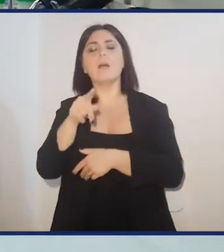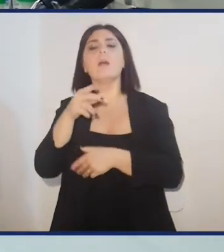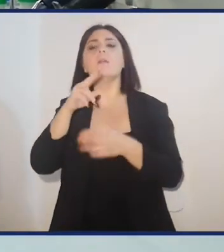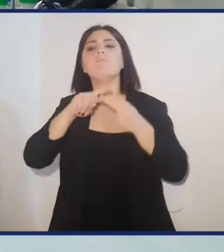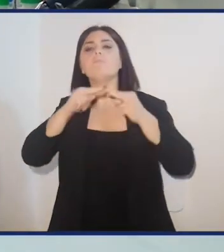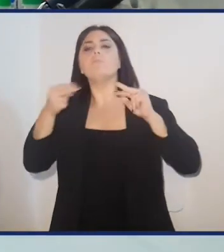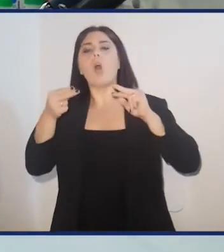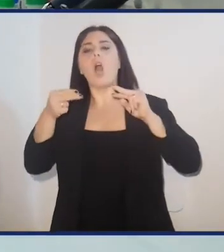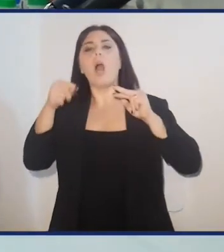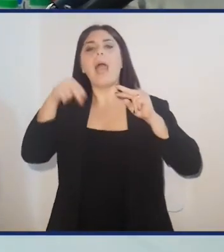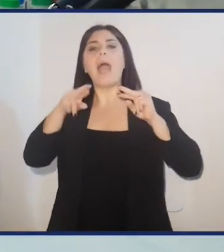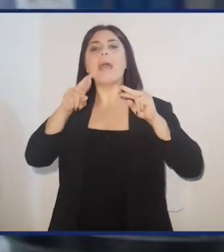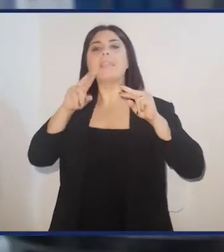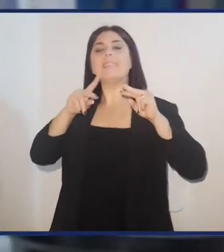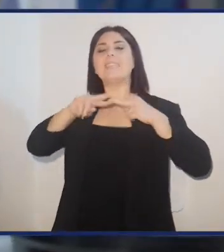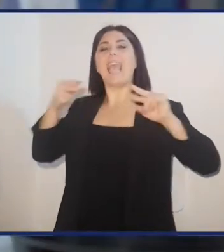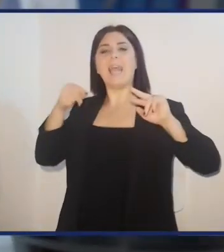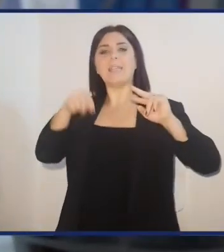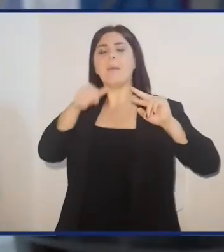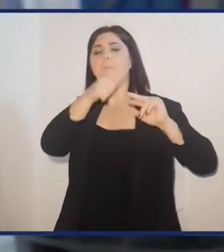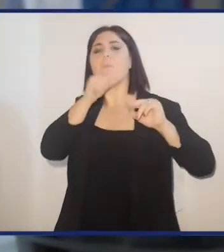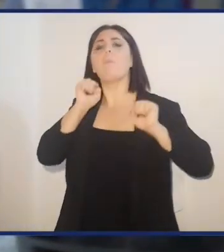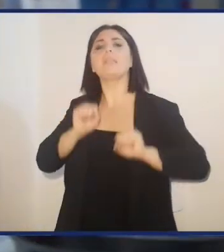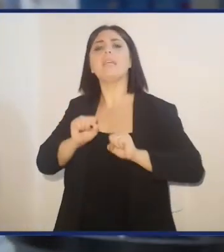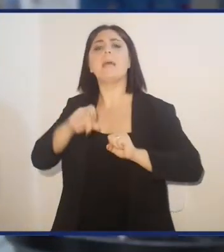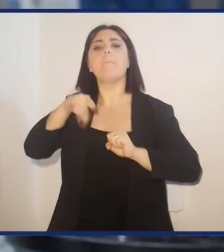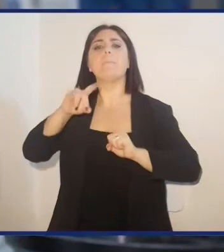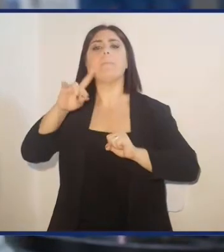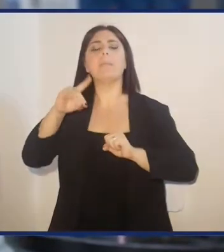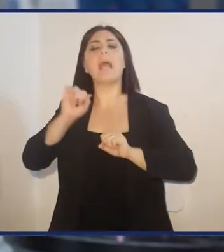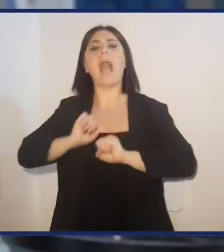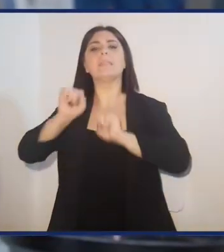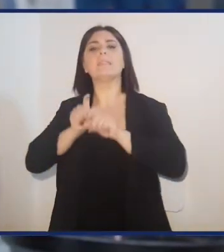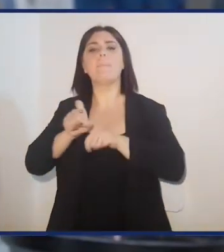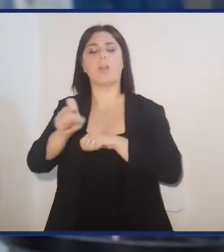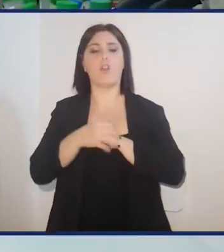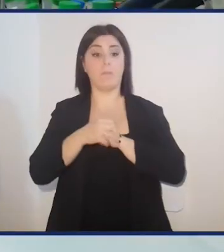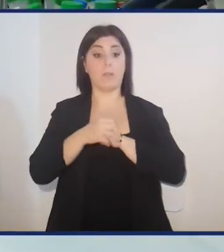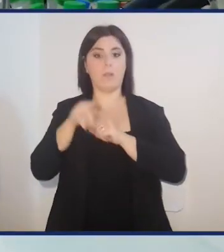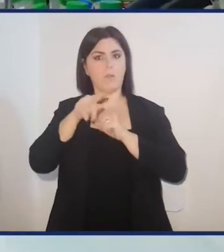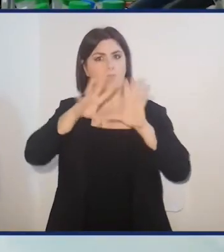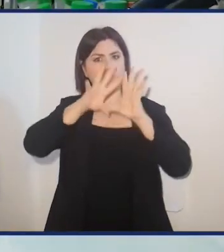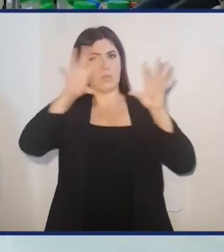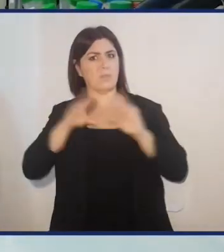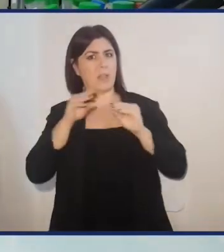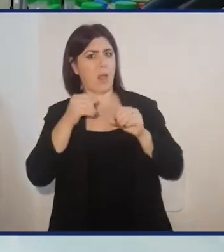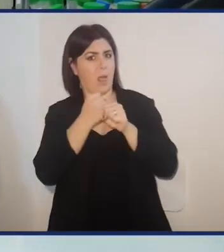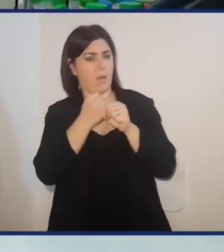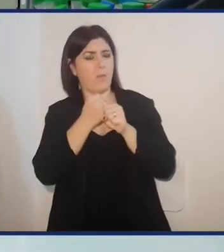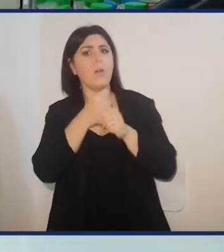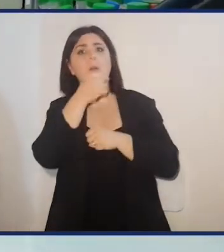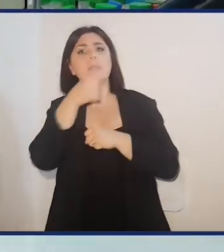sequenza di DNA specifica codificante per un potenziale peptide antimicrobico. Tale sequenza così